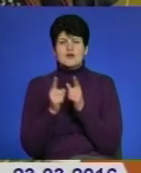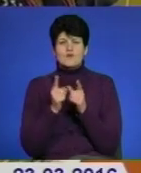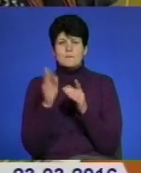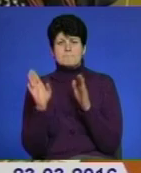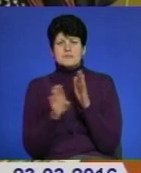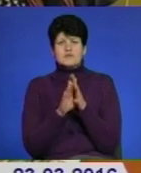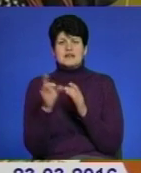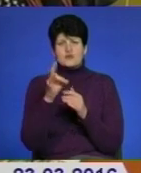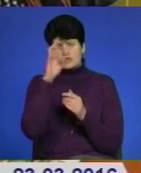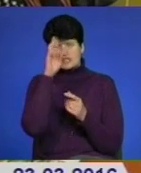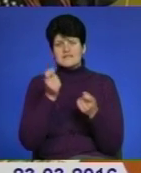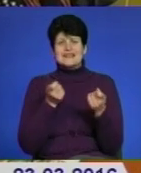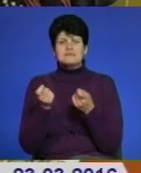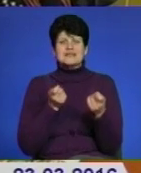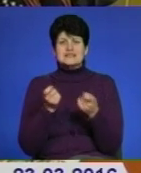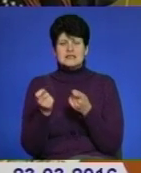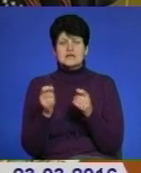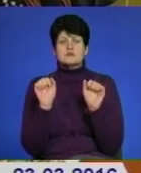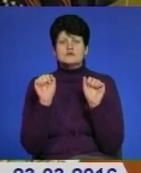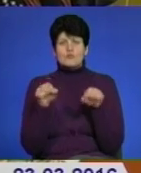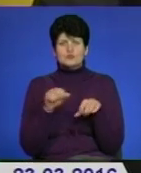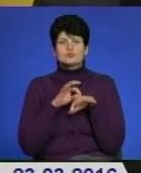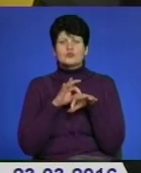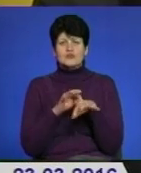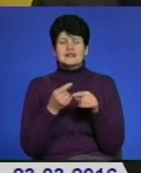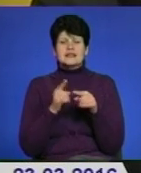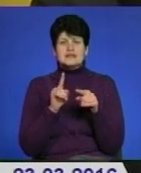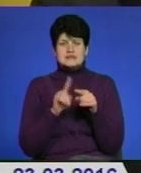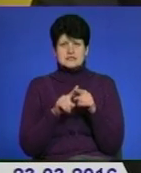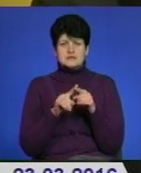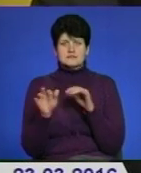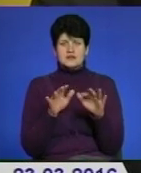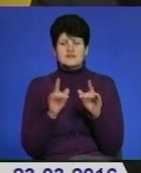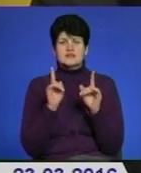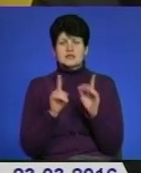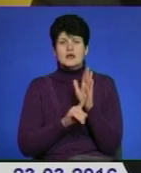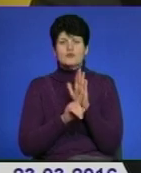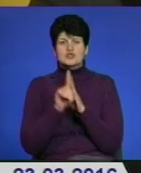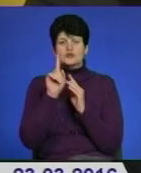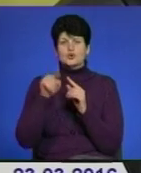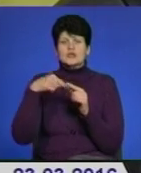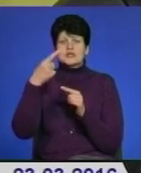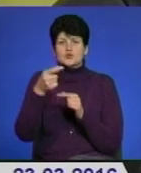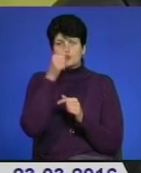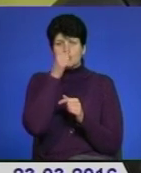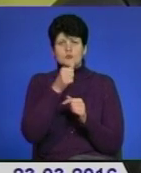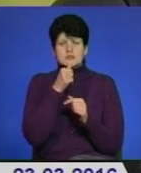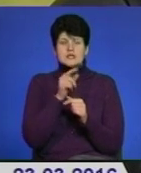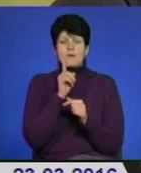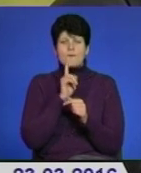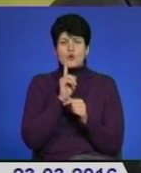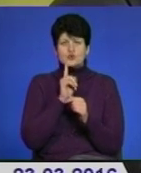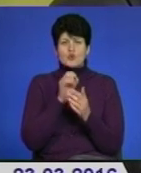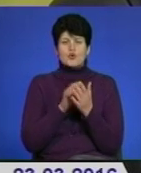районних державних адміністрацій зможуть здійснювати такі повноваження лише на початку наступного місяця. Поки що